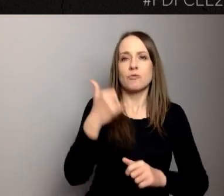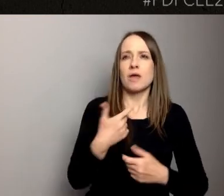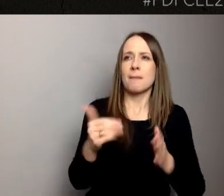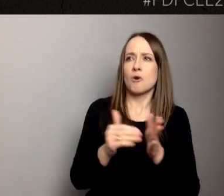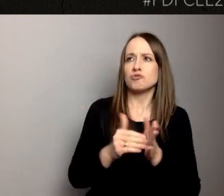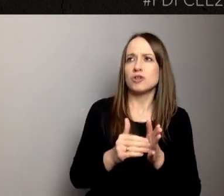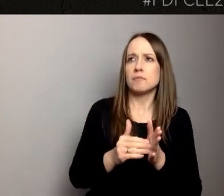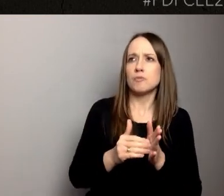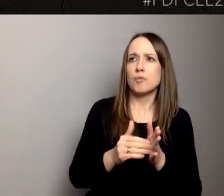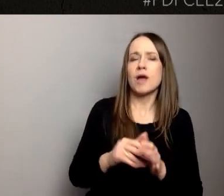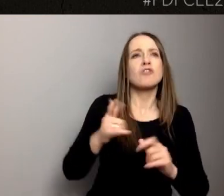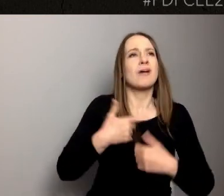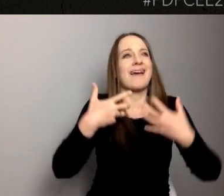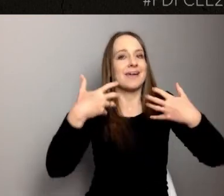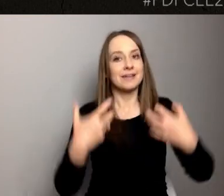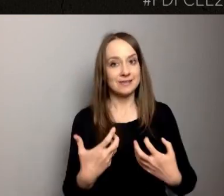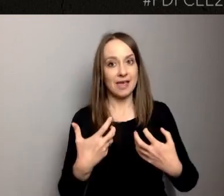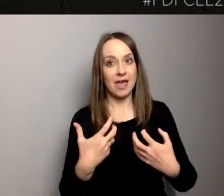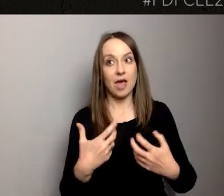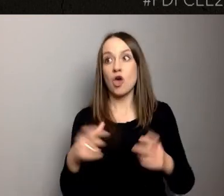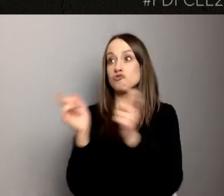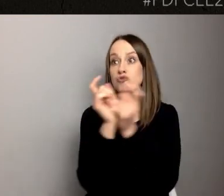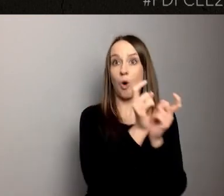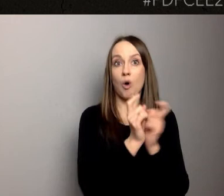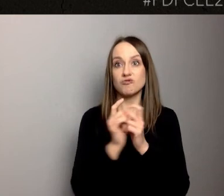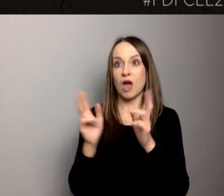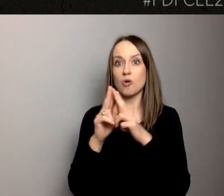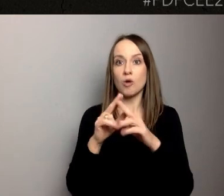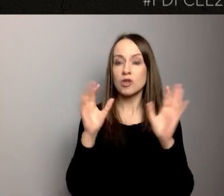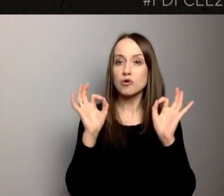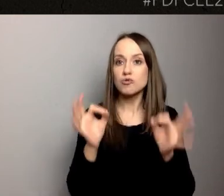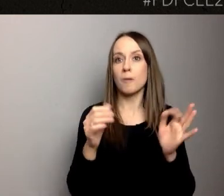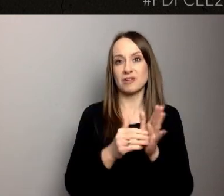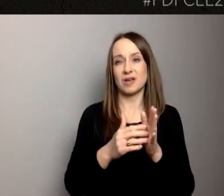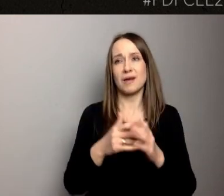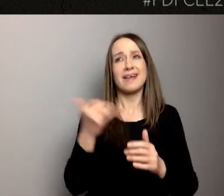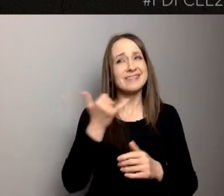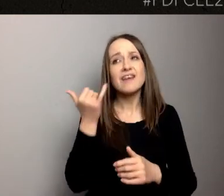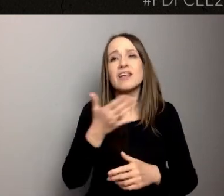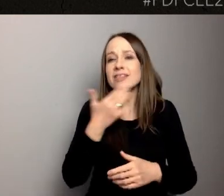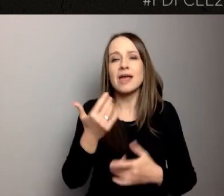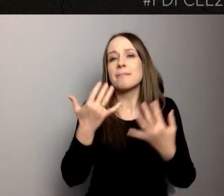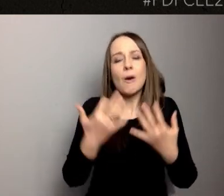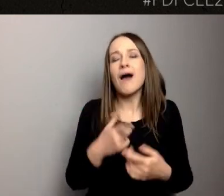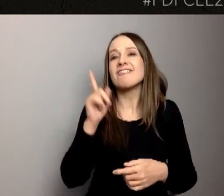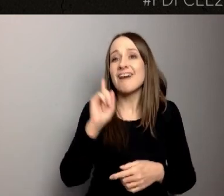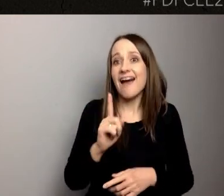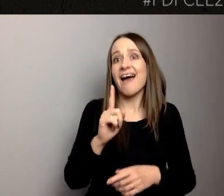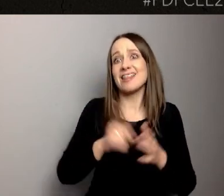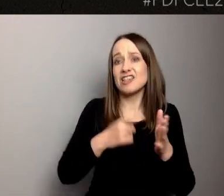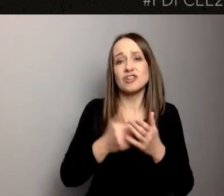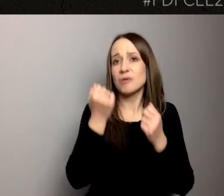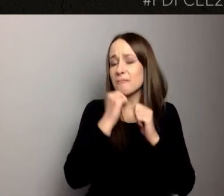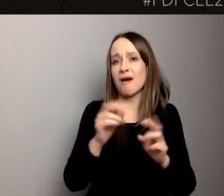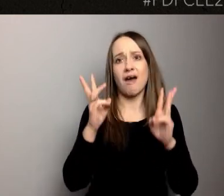utrzymywać dobre kontakty z sąsiadami, co nie zawsze jest takie proste, ale jest często bardzo kluczowe i interesować się tym, co się w mieście